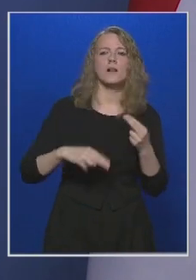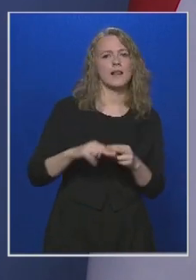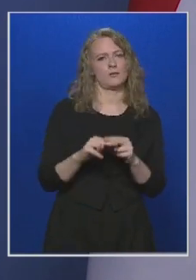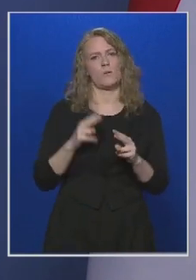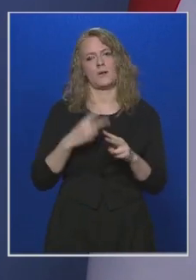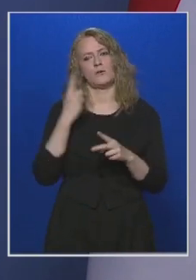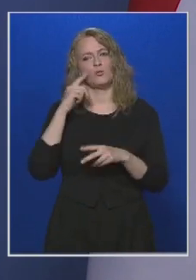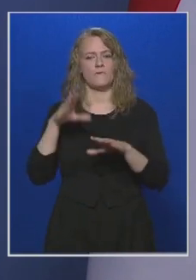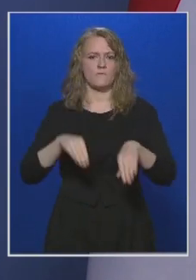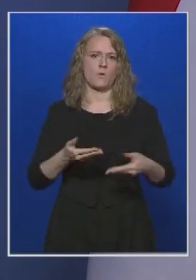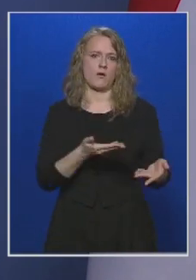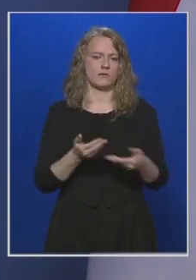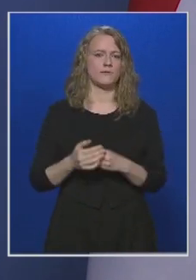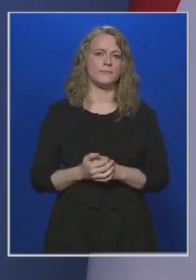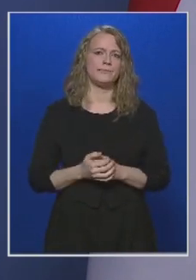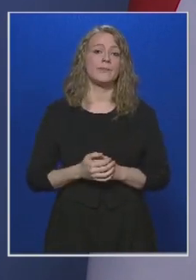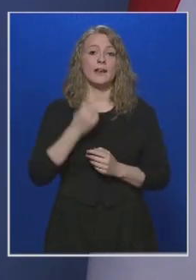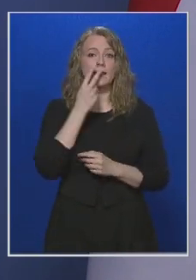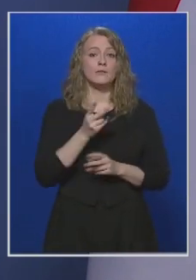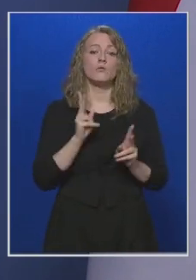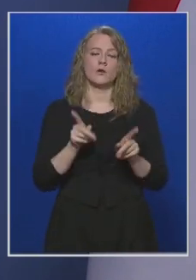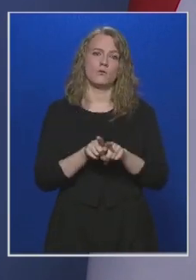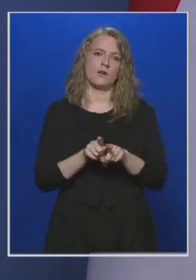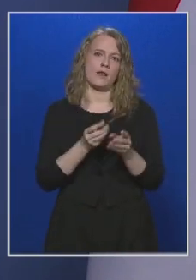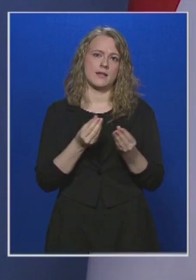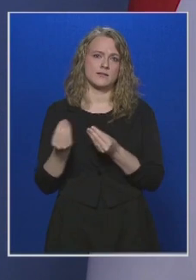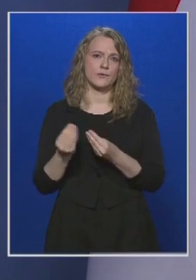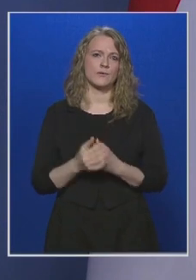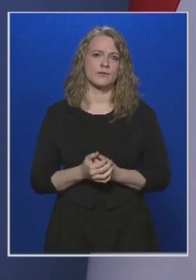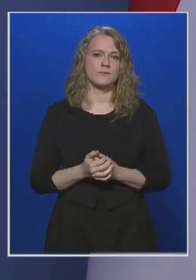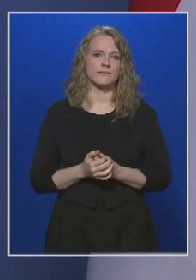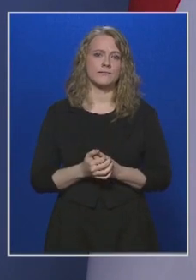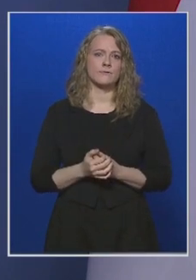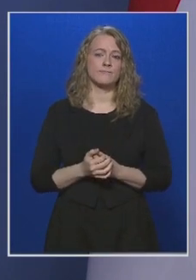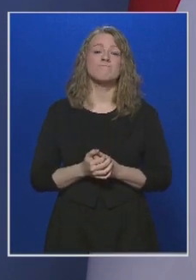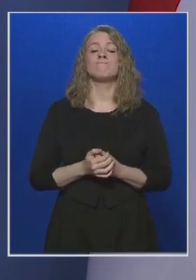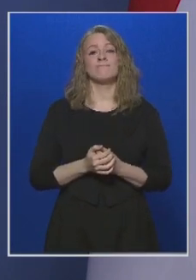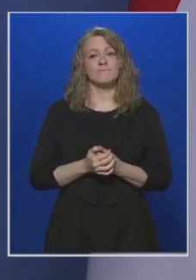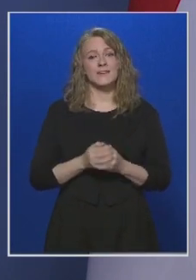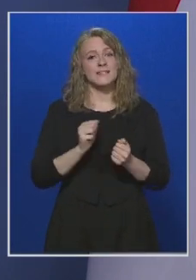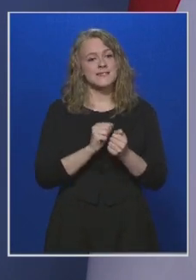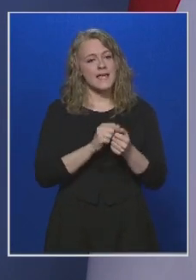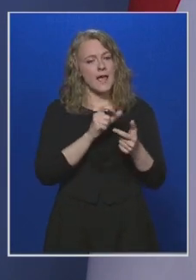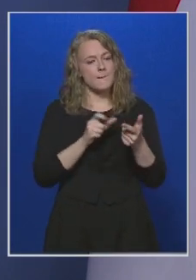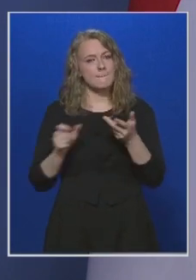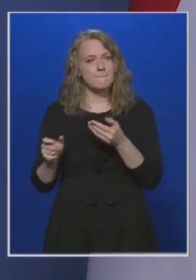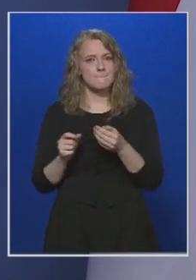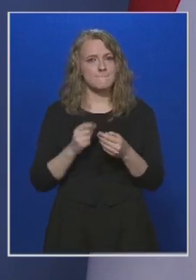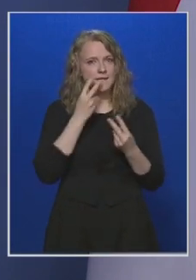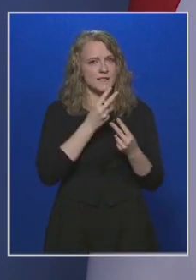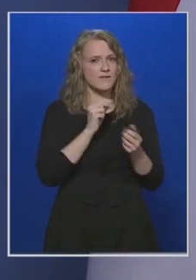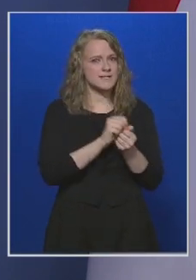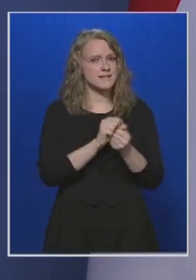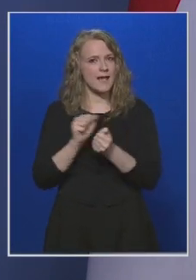fogadni. Azt látjuk, hogy vannak olyan eszközök, amelyek számukat tekintve, a számszerűséget